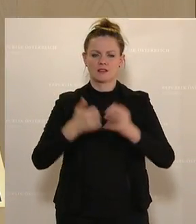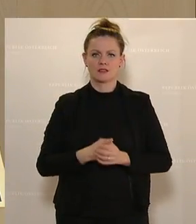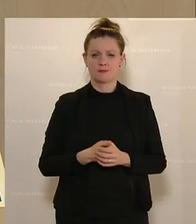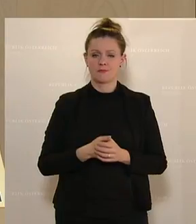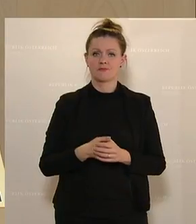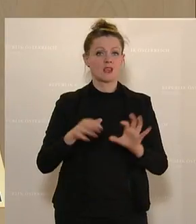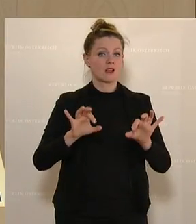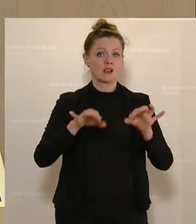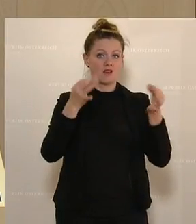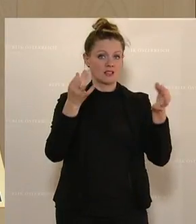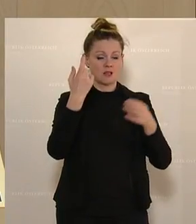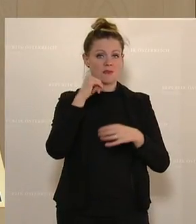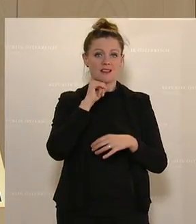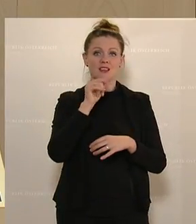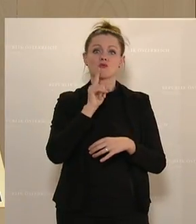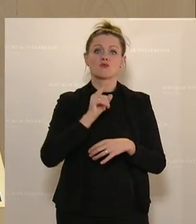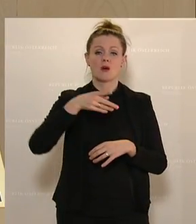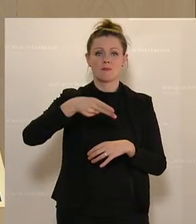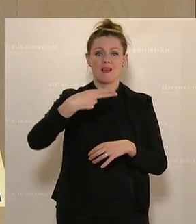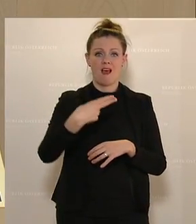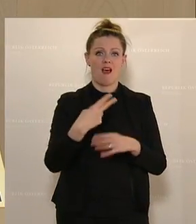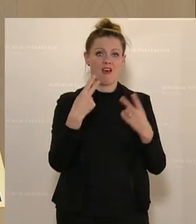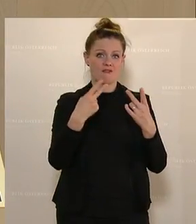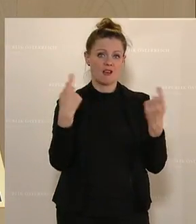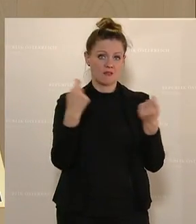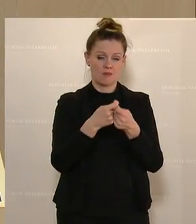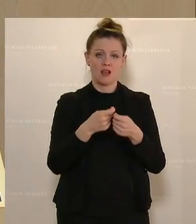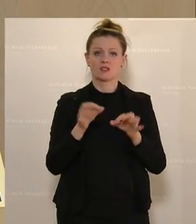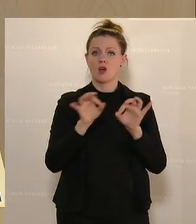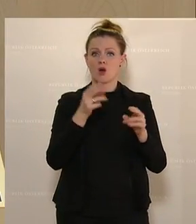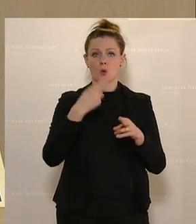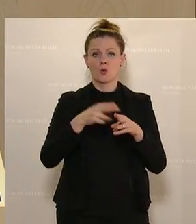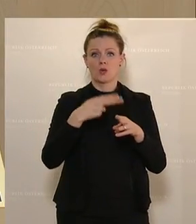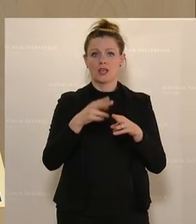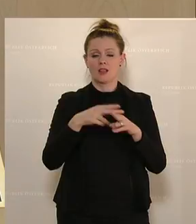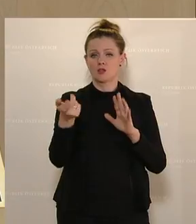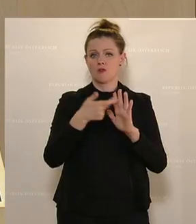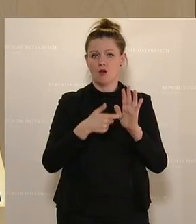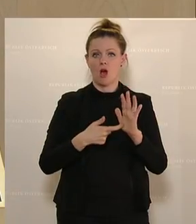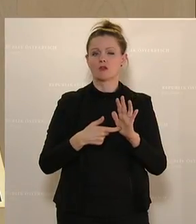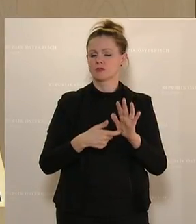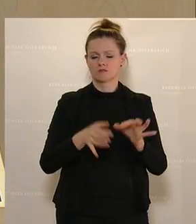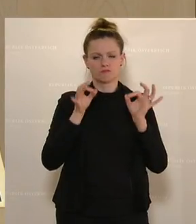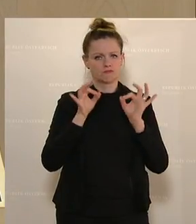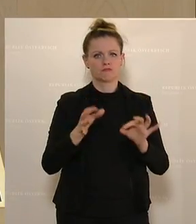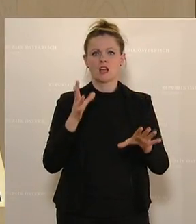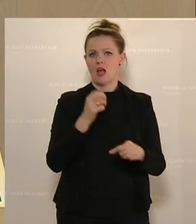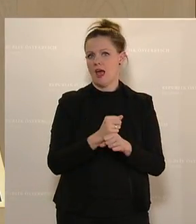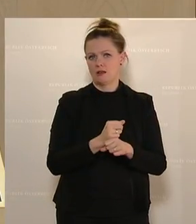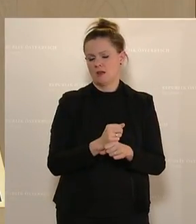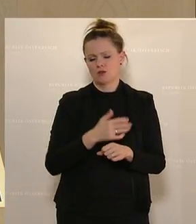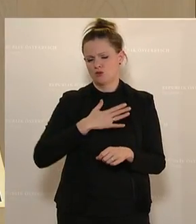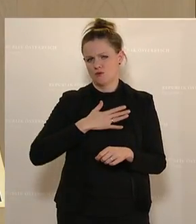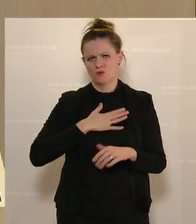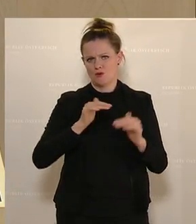Qualität sage, dann meine ich nicht nur, dass der pH-Wert beim Fleisch stimmt und dass natürlich alle hygienischen Voraussetzungen vollkommen erfüllt sind. Davon gehe ich